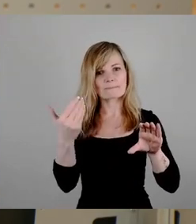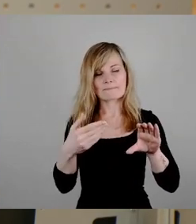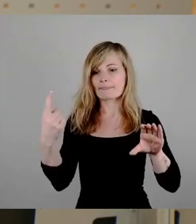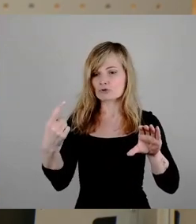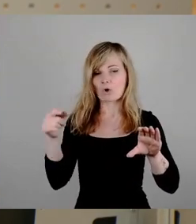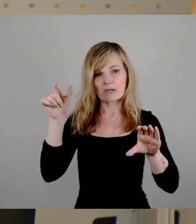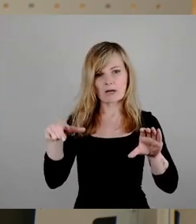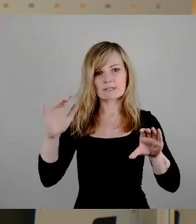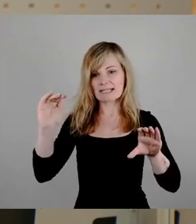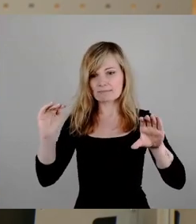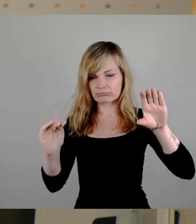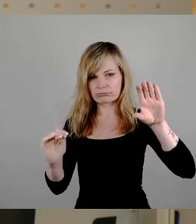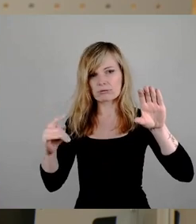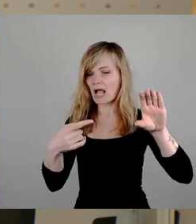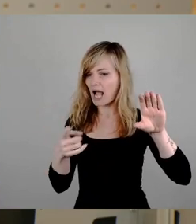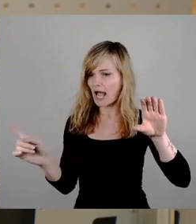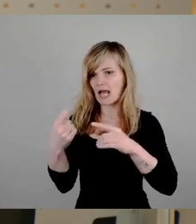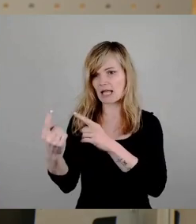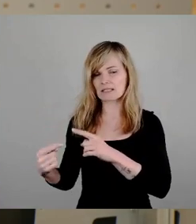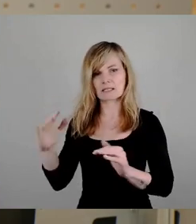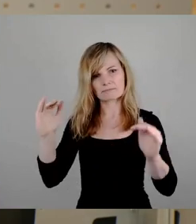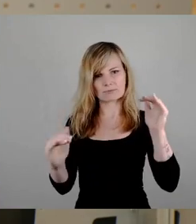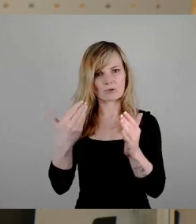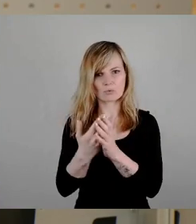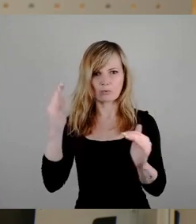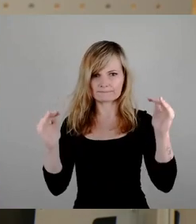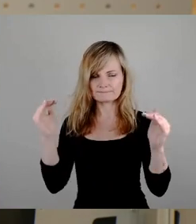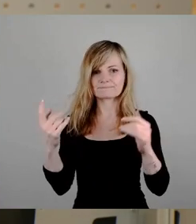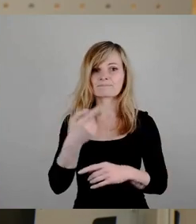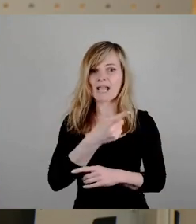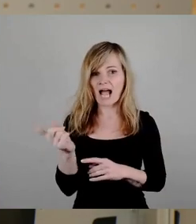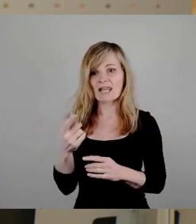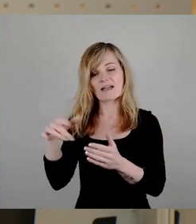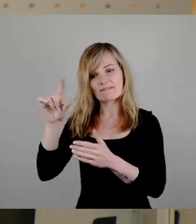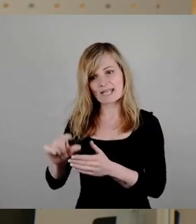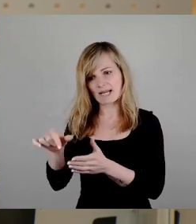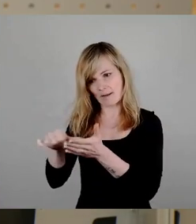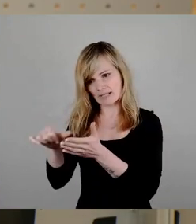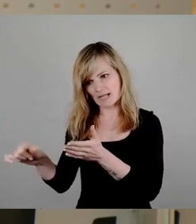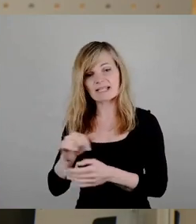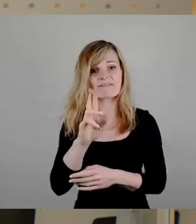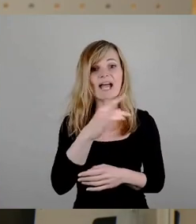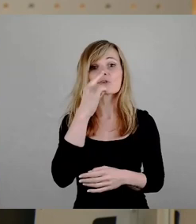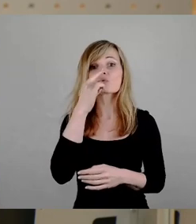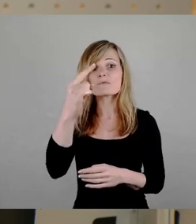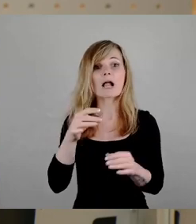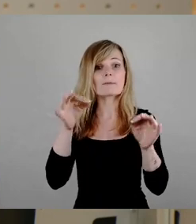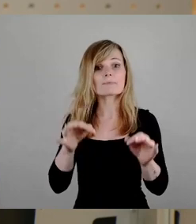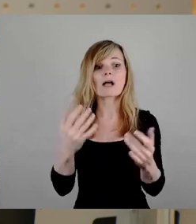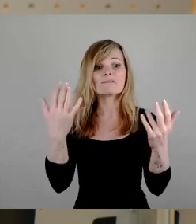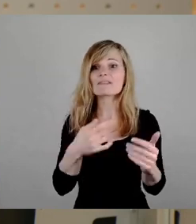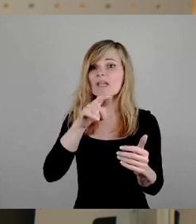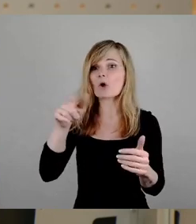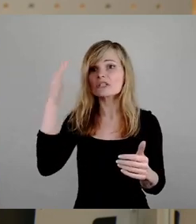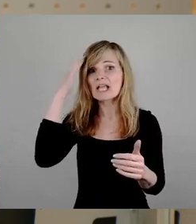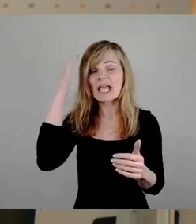senken von allen anderen. Alle zahlen weniger und die, die rein zufällig, ich meine, wie viele Leute kennen Sie, eine